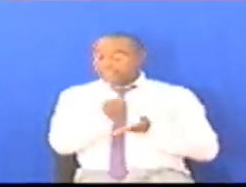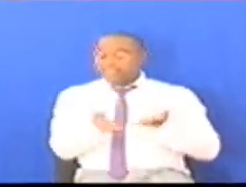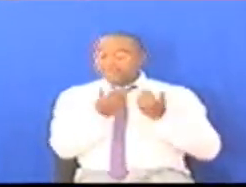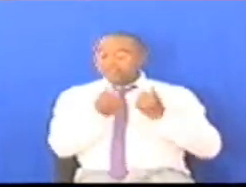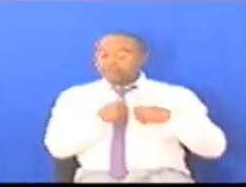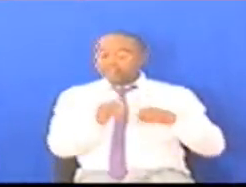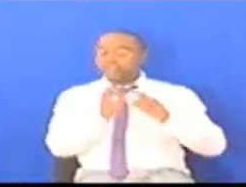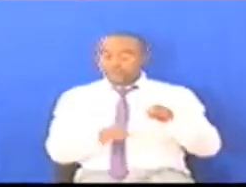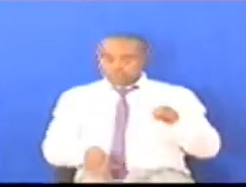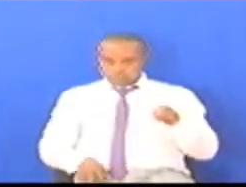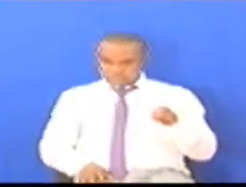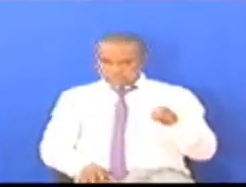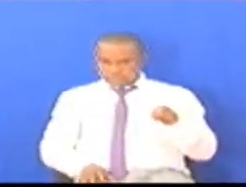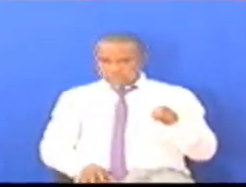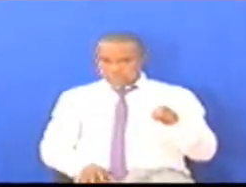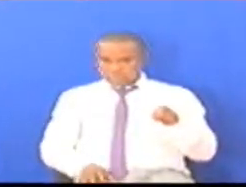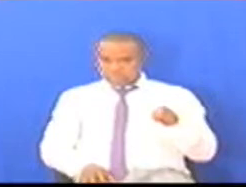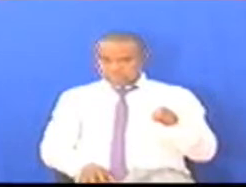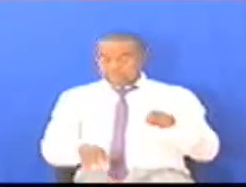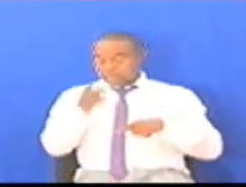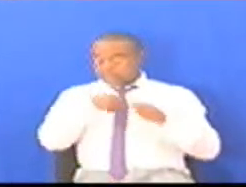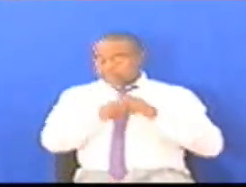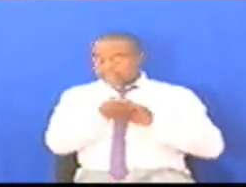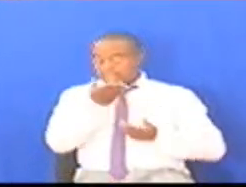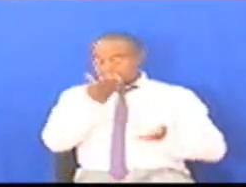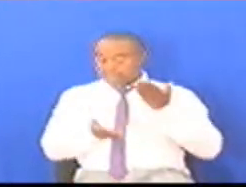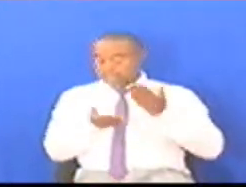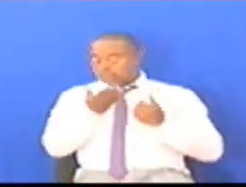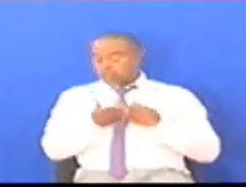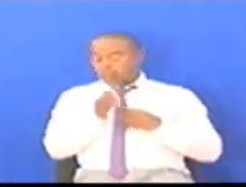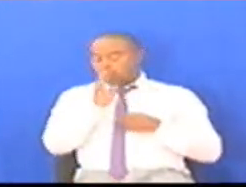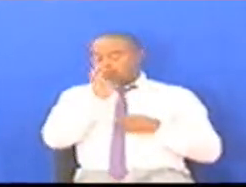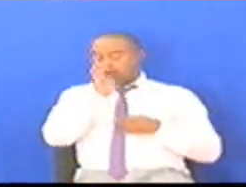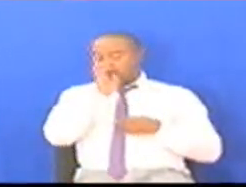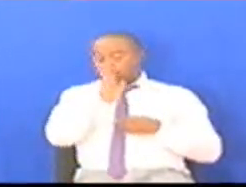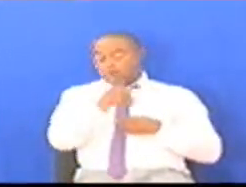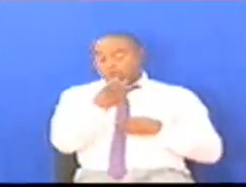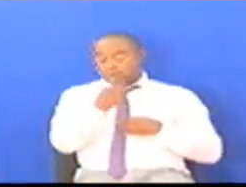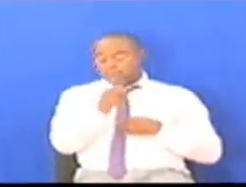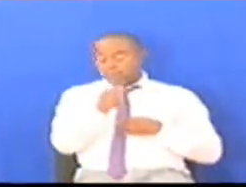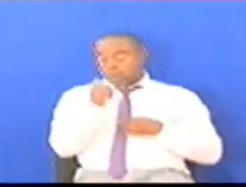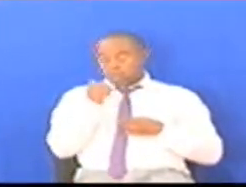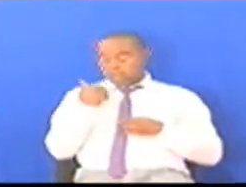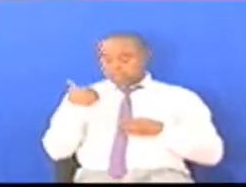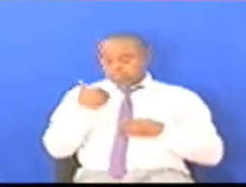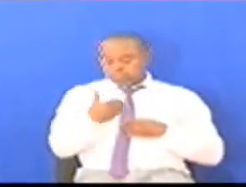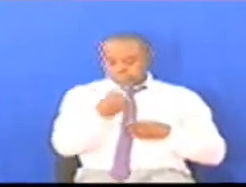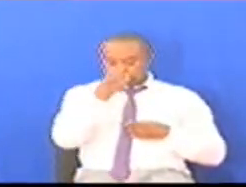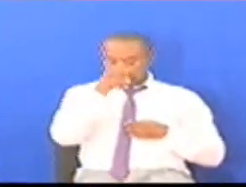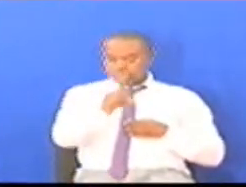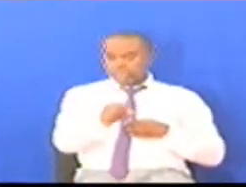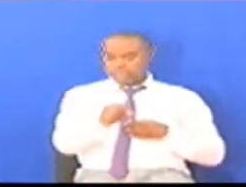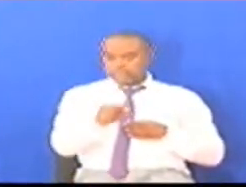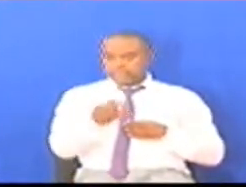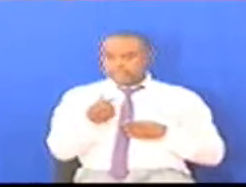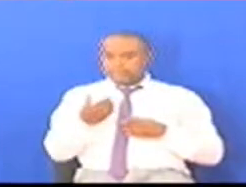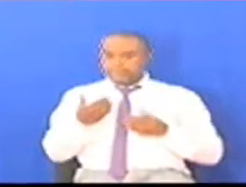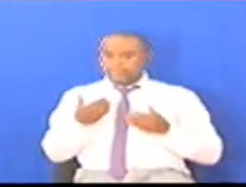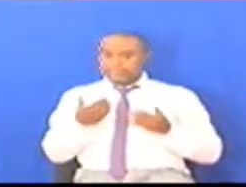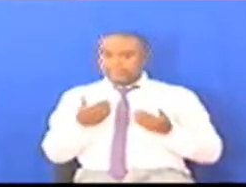Mweshimiwa Speaker Kwa Makadirio Ya Mwaka Wa Feza Ifumbina Kuminatisa Ifumbina Ishirini Yalikuwa Trillion